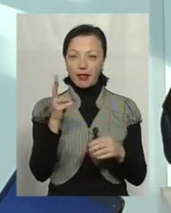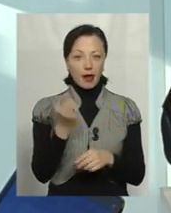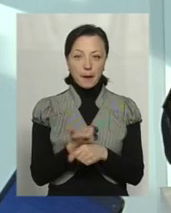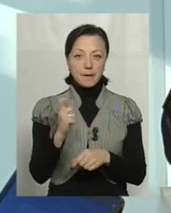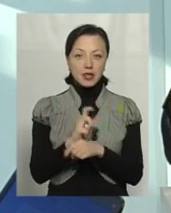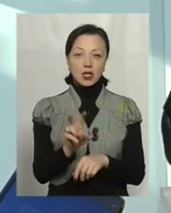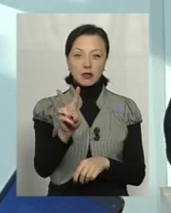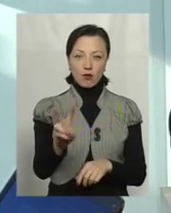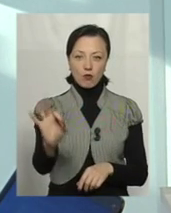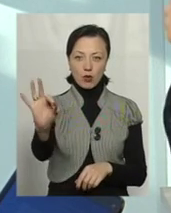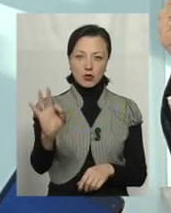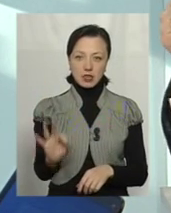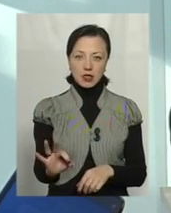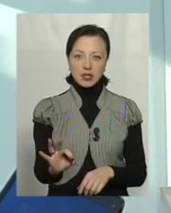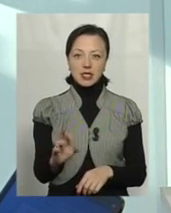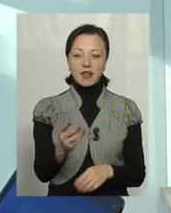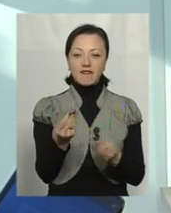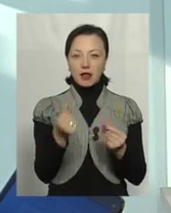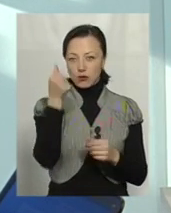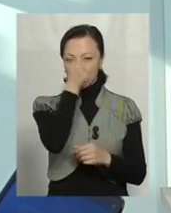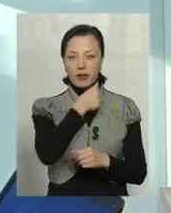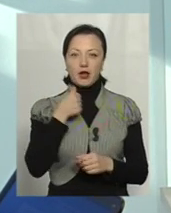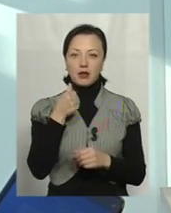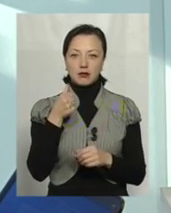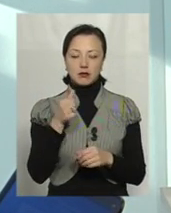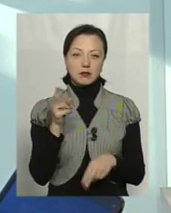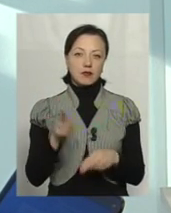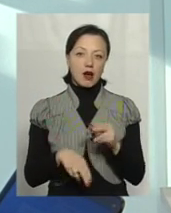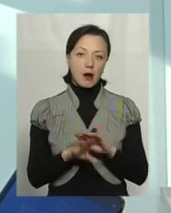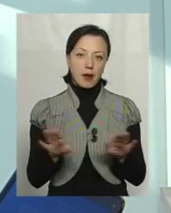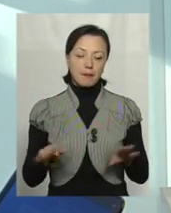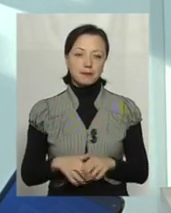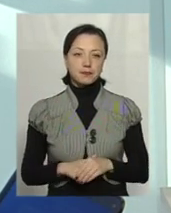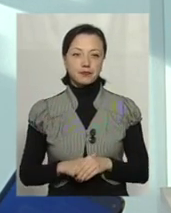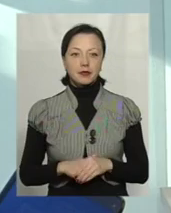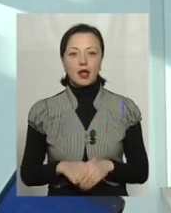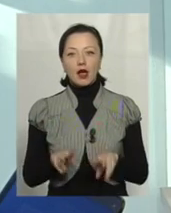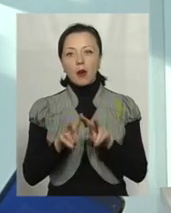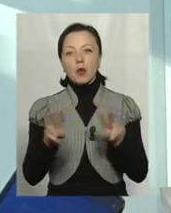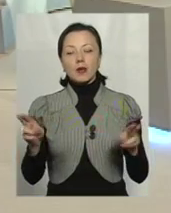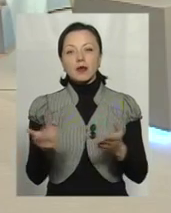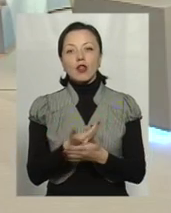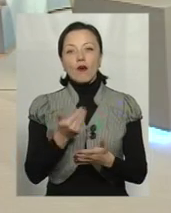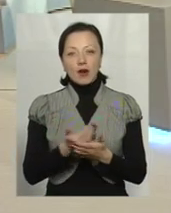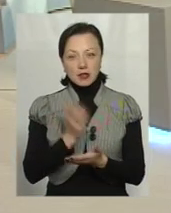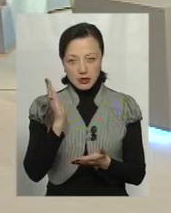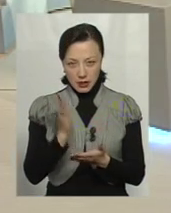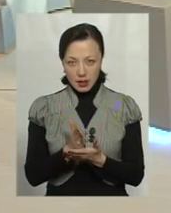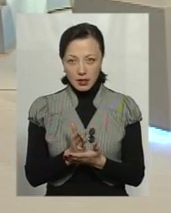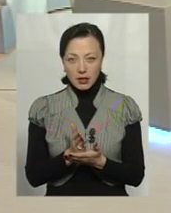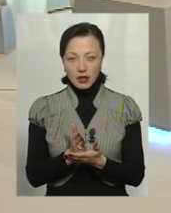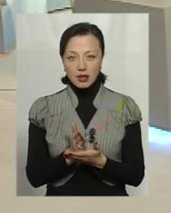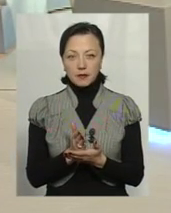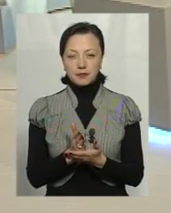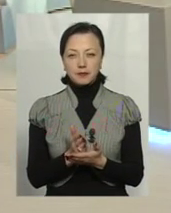більше 2% за фінансовий рік. Крапка. Подібні інновації, які ви